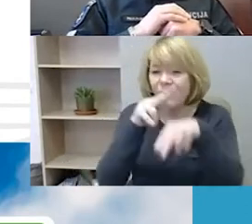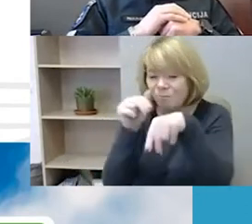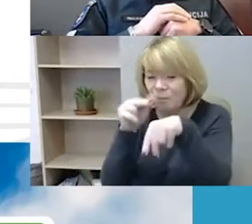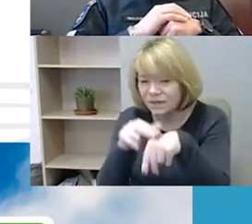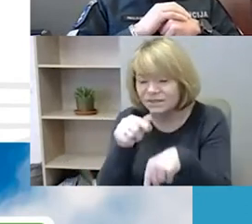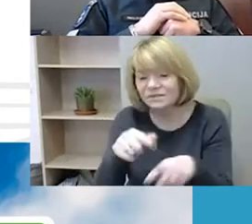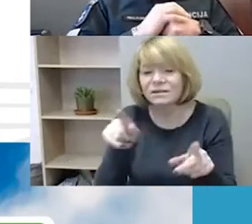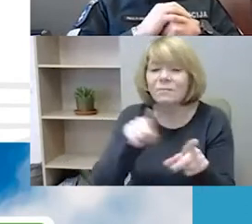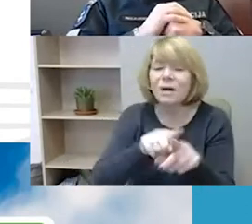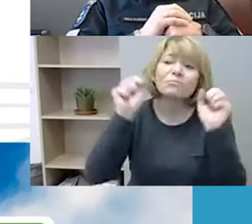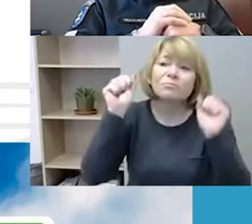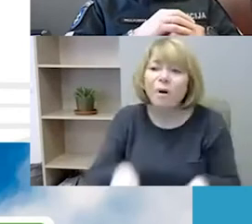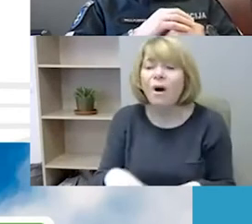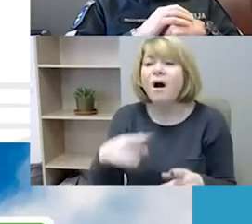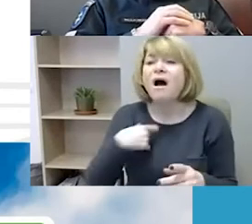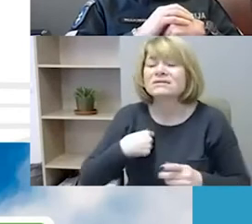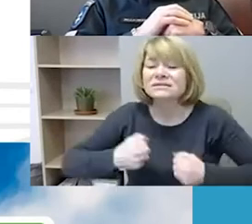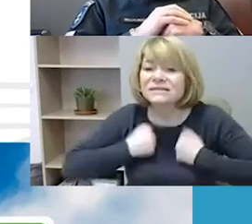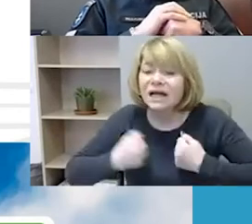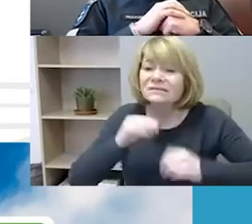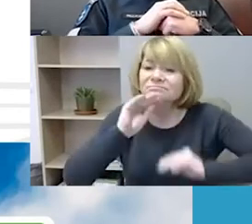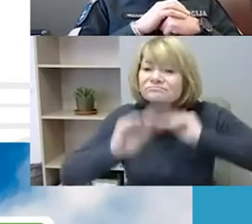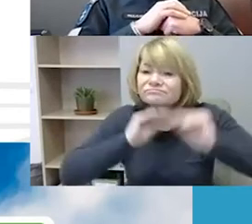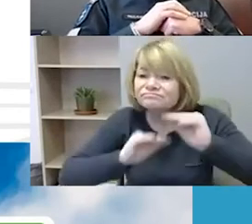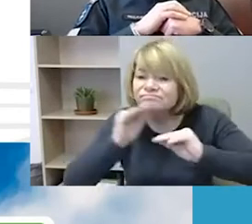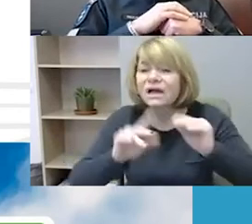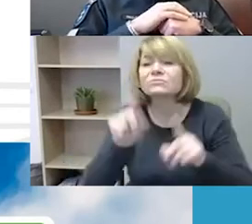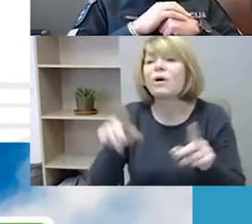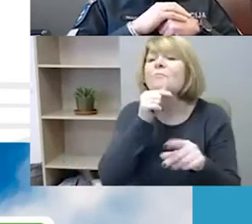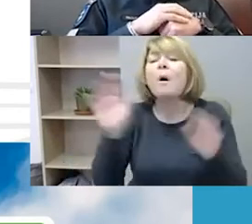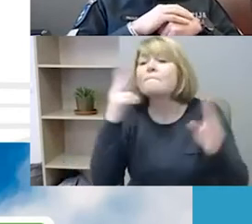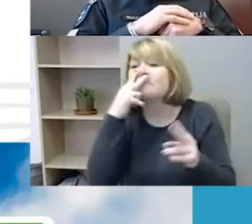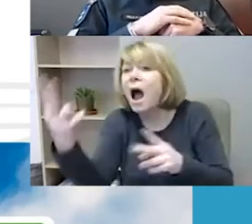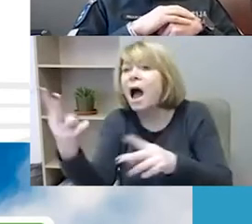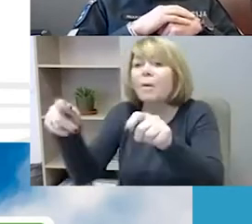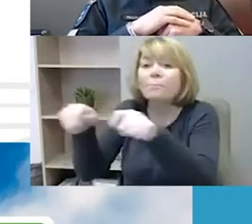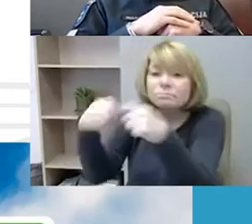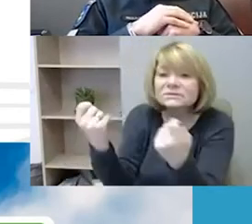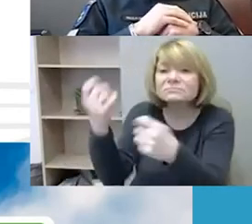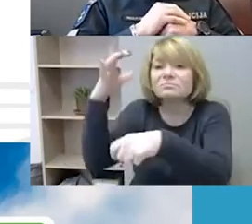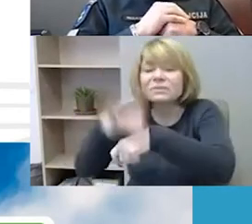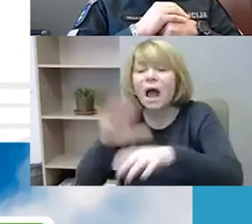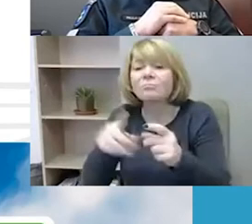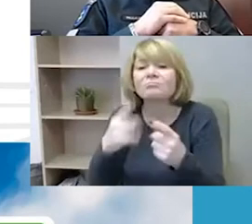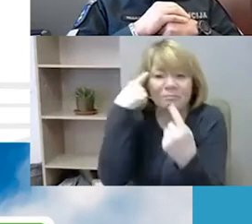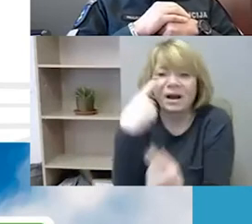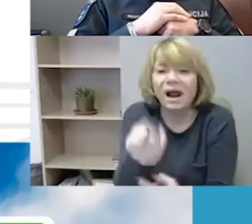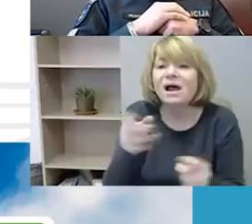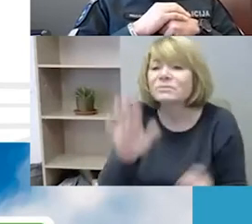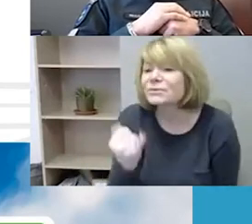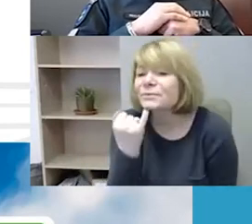pažeidimą būtų bevela lengva ir paprasta. Kad kitą kartą netgi išvengiant, bet kokiu registraciju, kur tiesiog